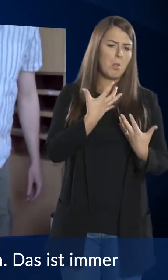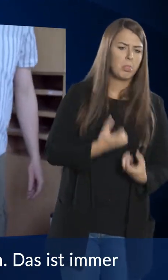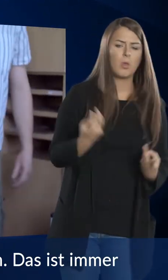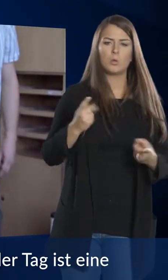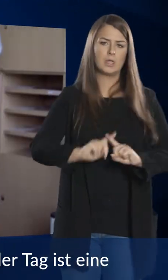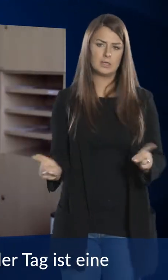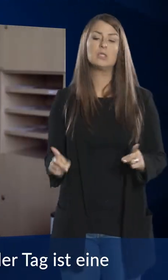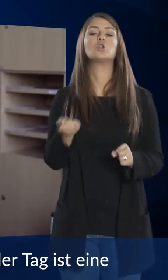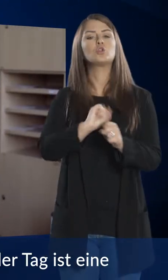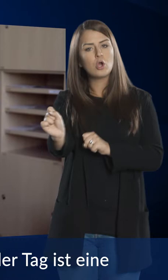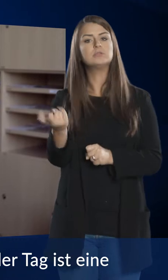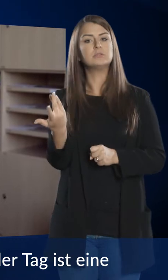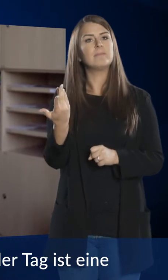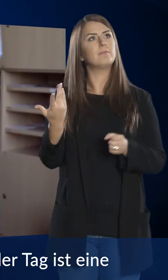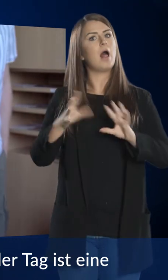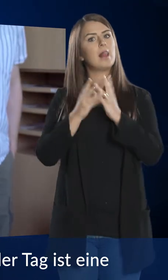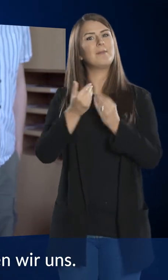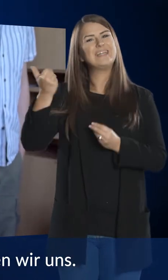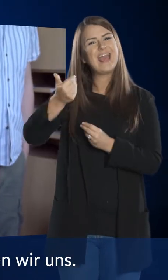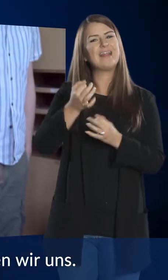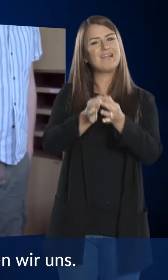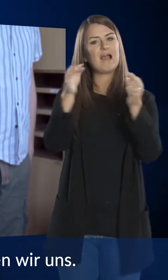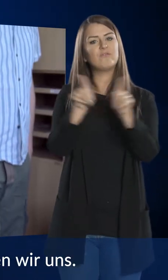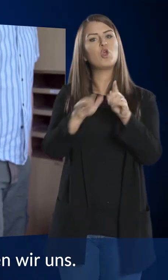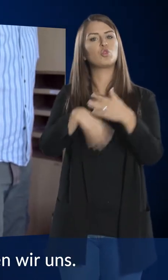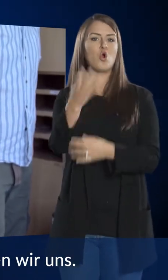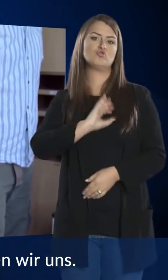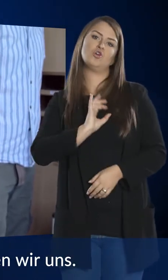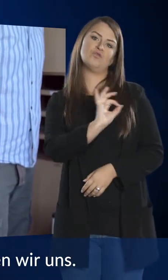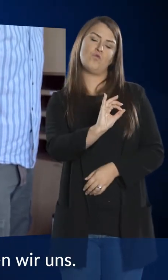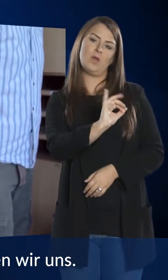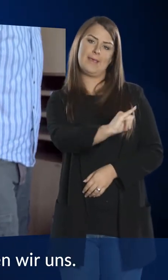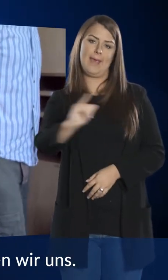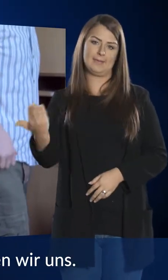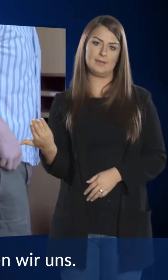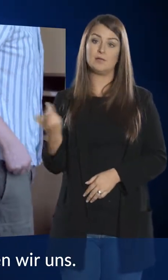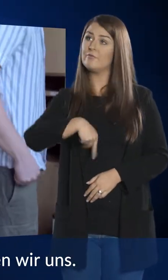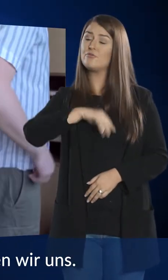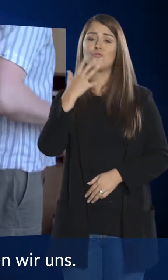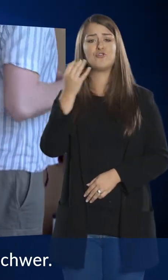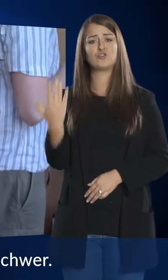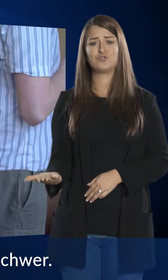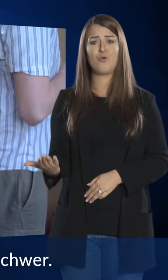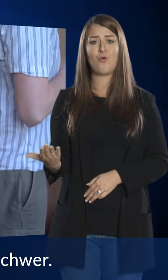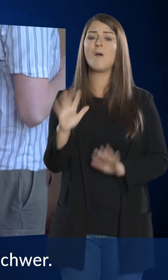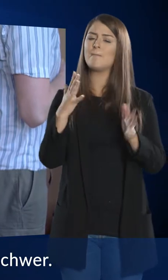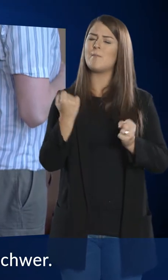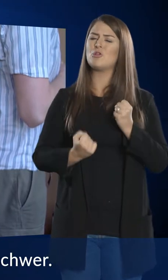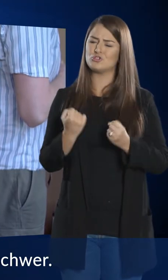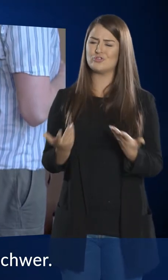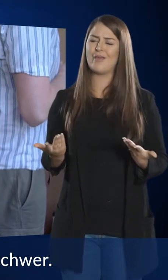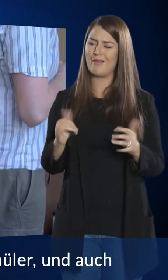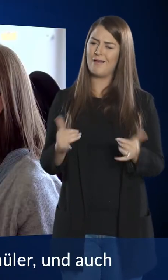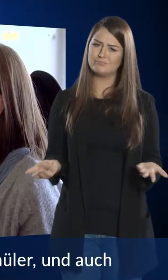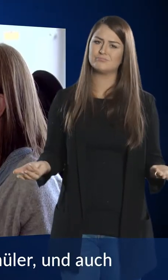Das ist immer so die Grundvoraussetzung. Jeder Tag ist eine neue Chance. Das wünschen wir uns. Manchmal ist das auch schwer.